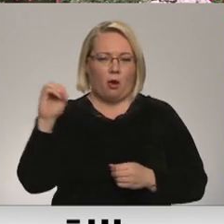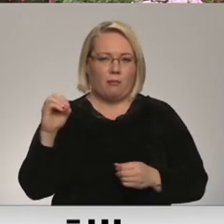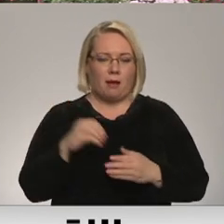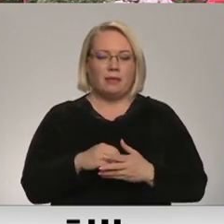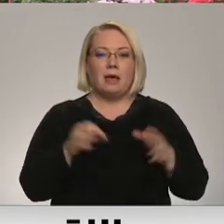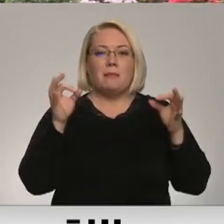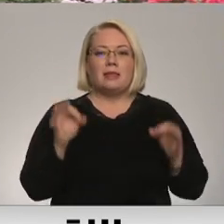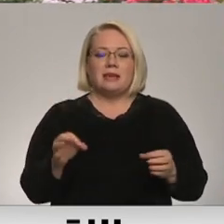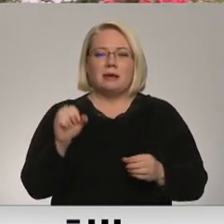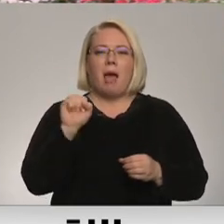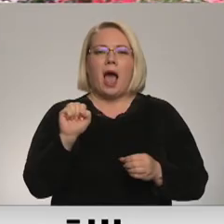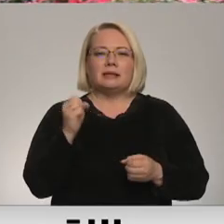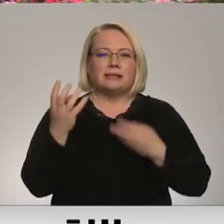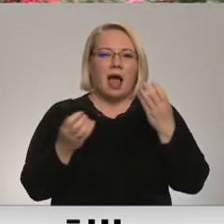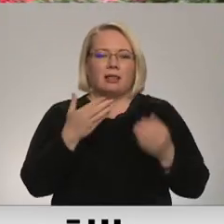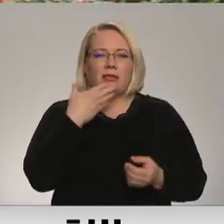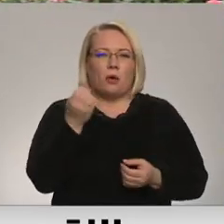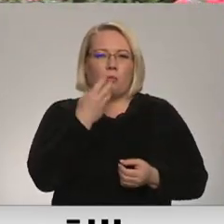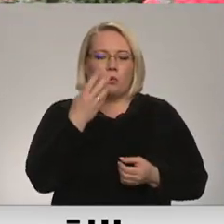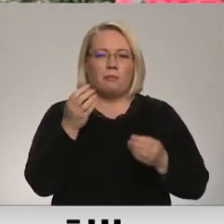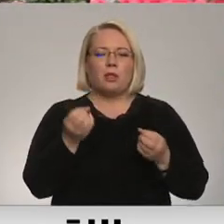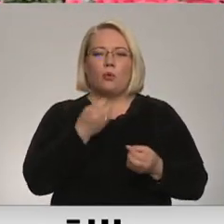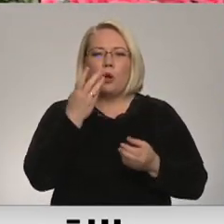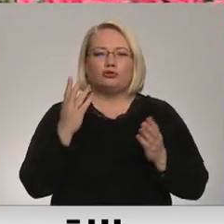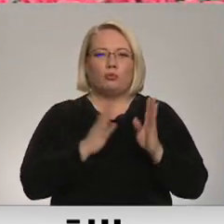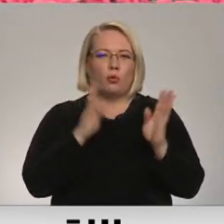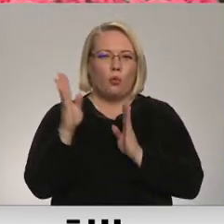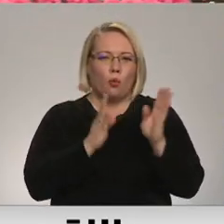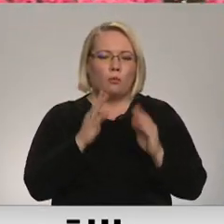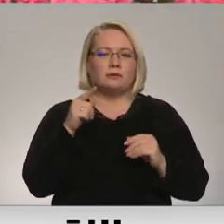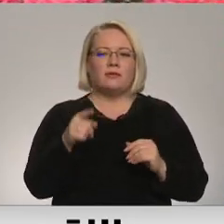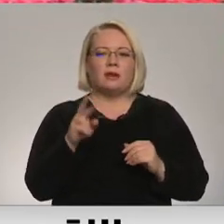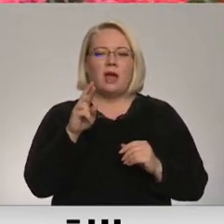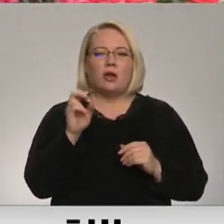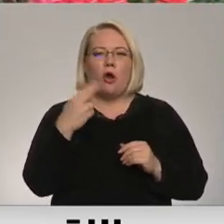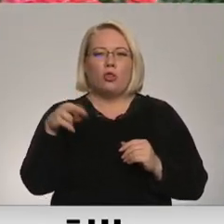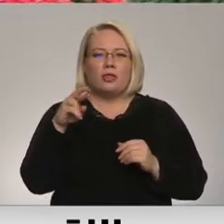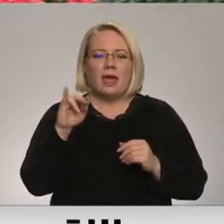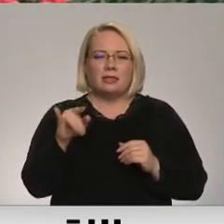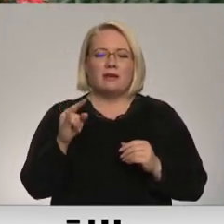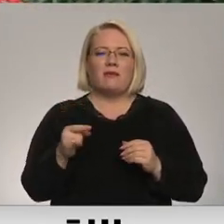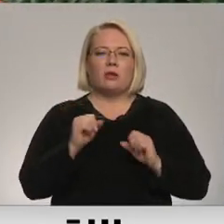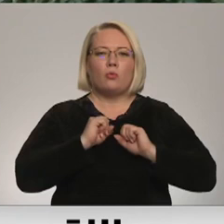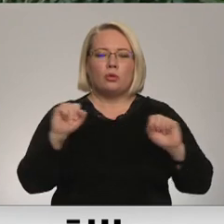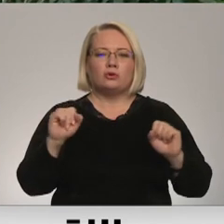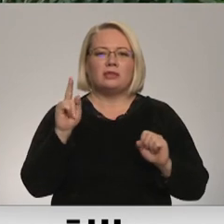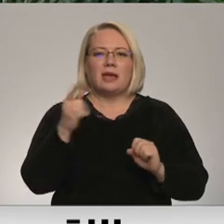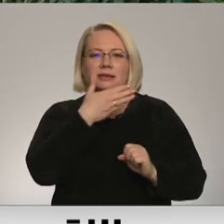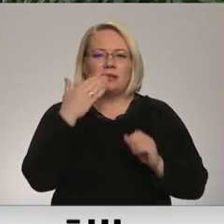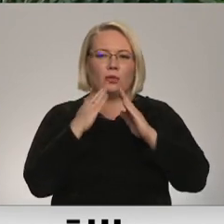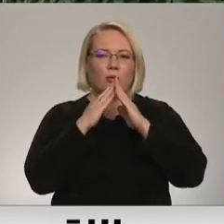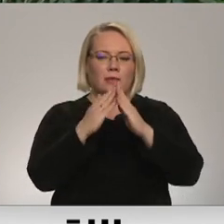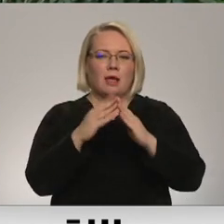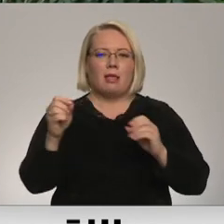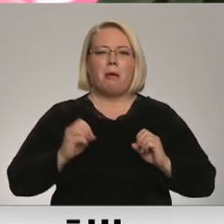Patiesība atcālīja nav puķi, bet gan košumkrūms. Simas ar autodienes, kam vislabāku aukšanu, var nodrošināt vienīgas siltumnīcā. Lai tas